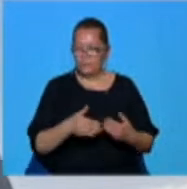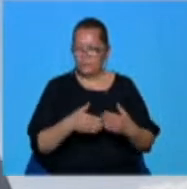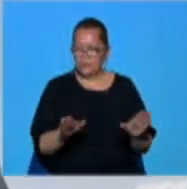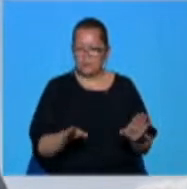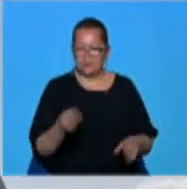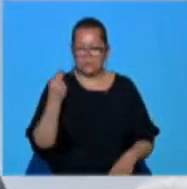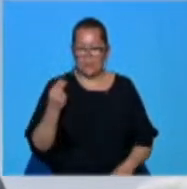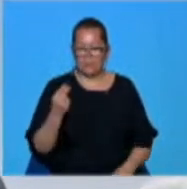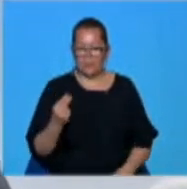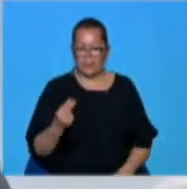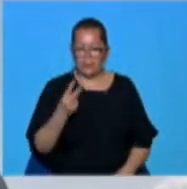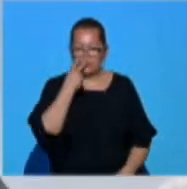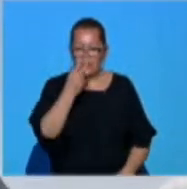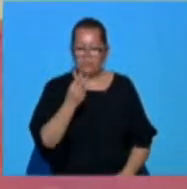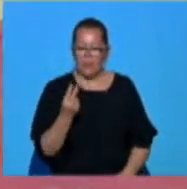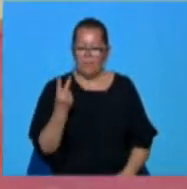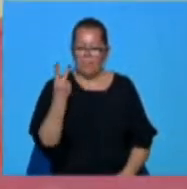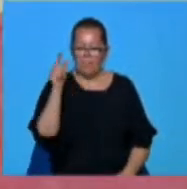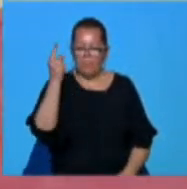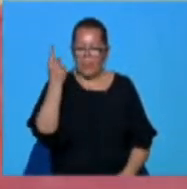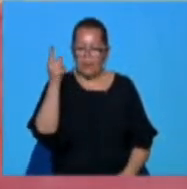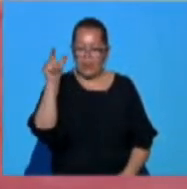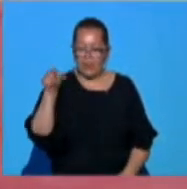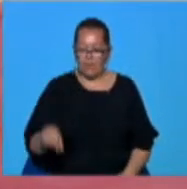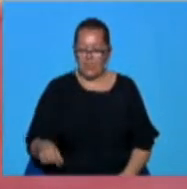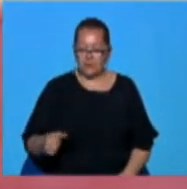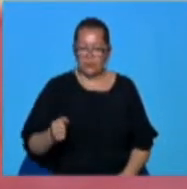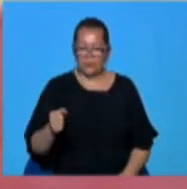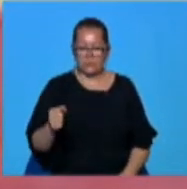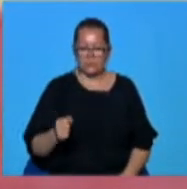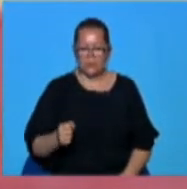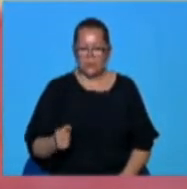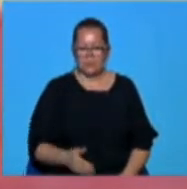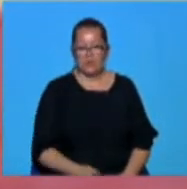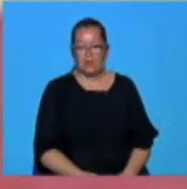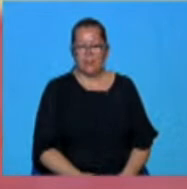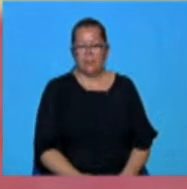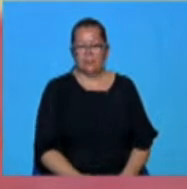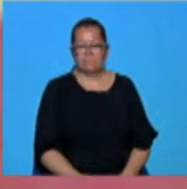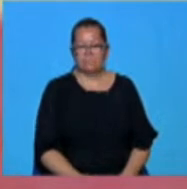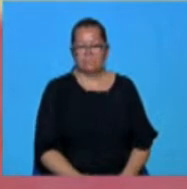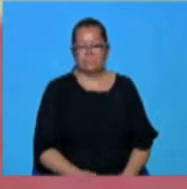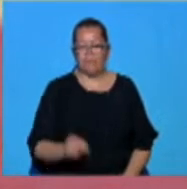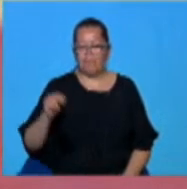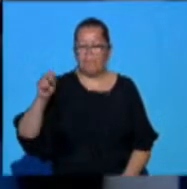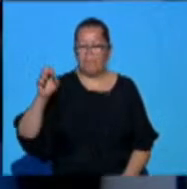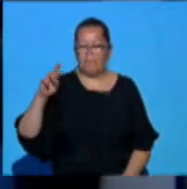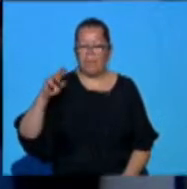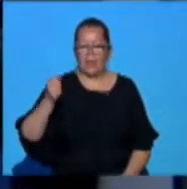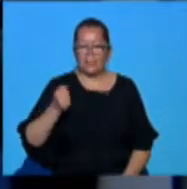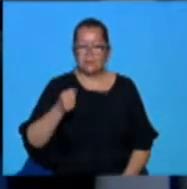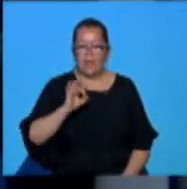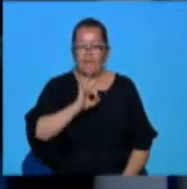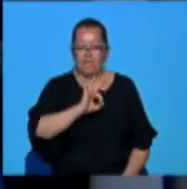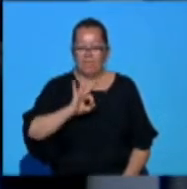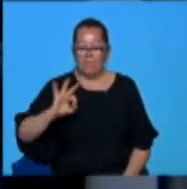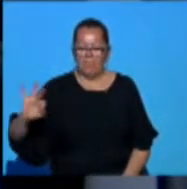turiști sau oameni care au afaceri în zonă și au început să facă pregătirile pentru oaspeți. Peisajul absolut magnific,